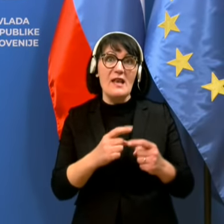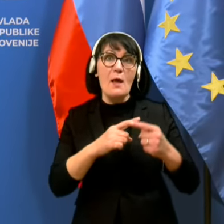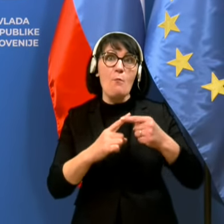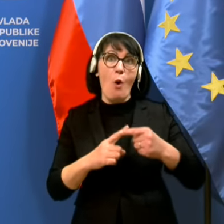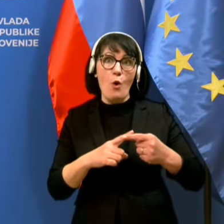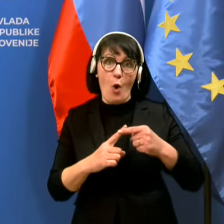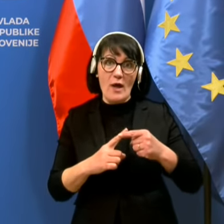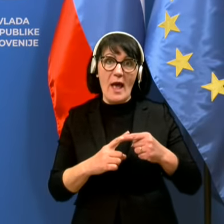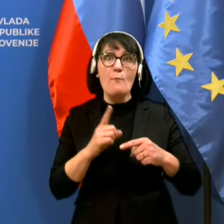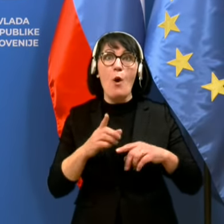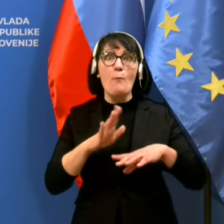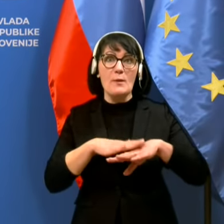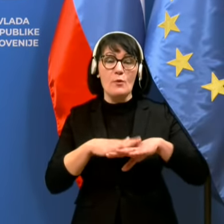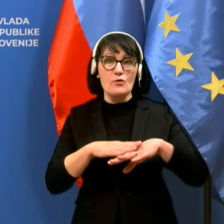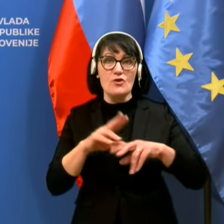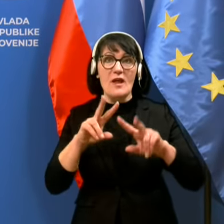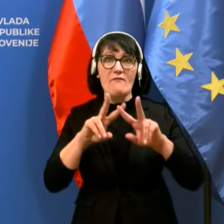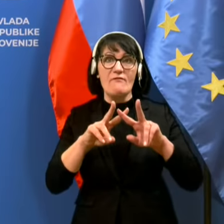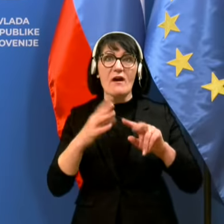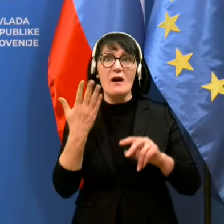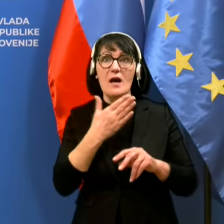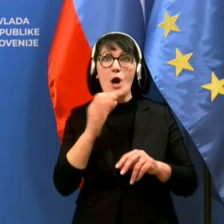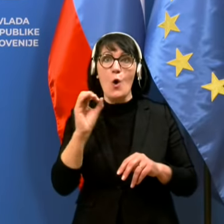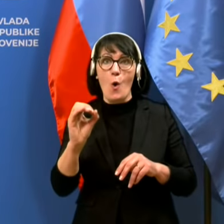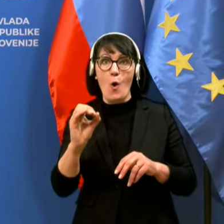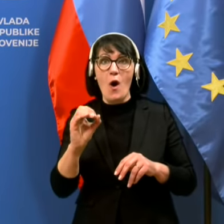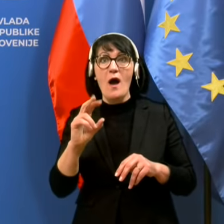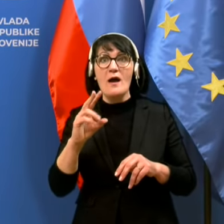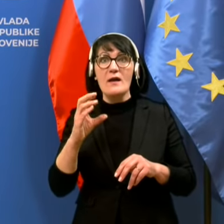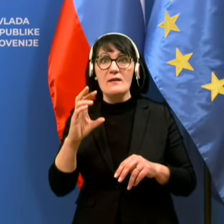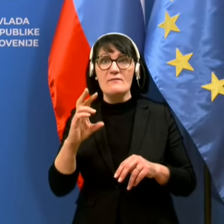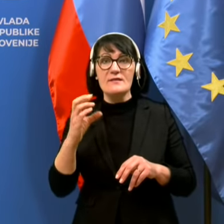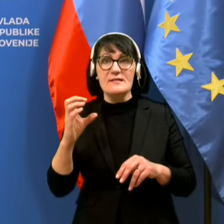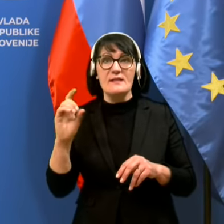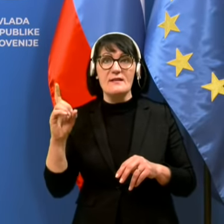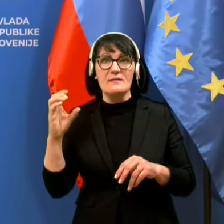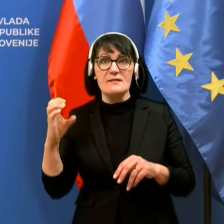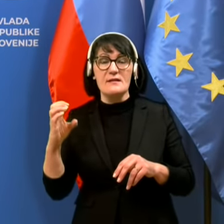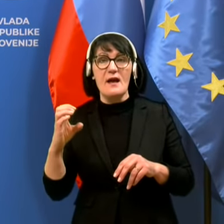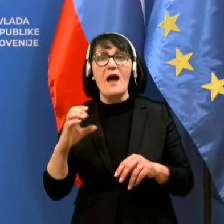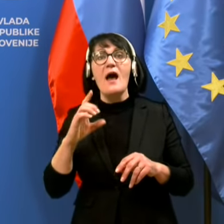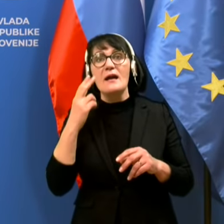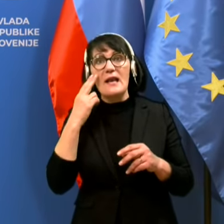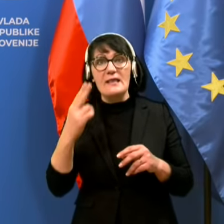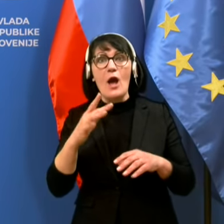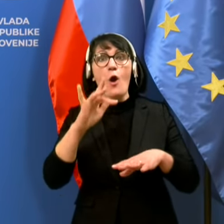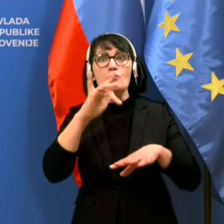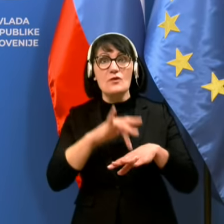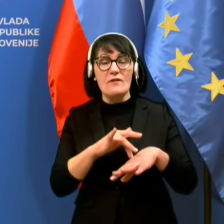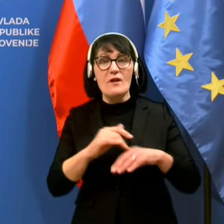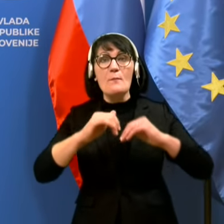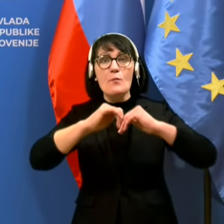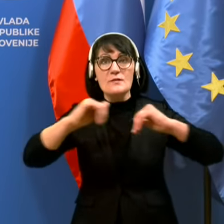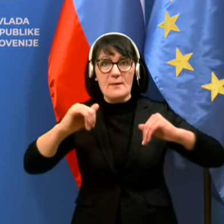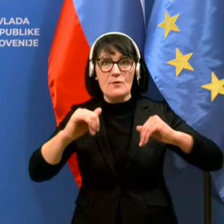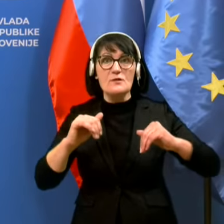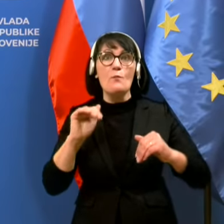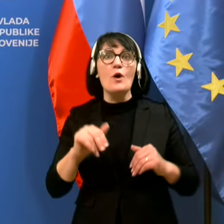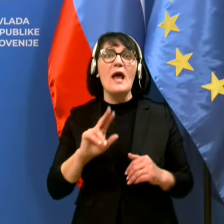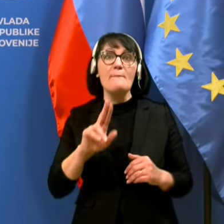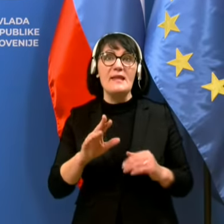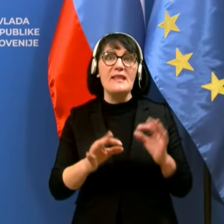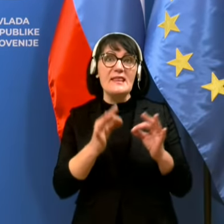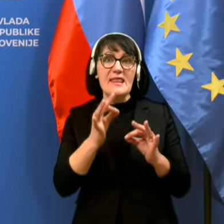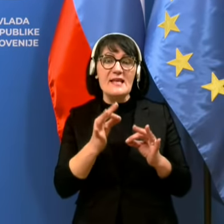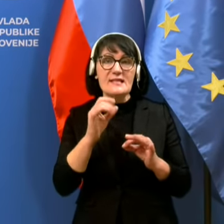po priporočilih VHO in ECDC, ki so še stroži, glede kakšno občutljivost in specifičnost more imeti test, ki je